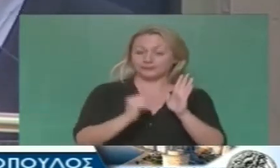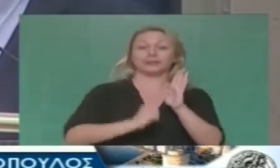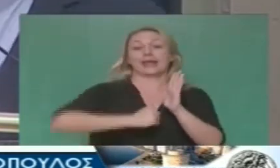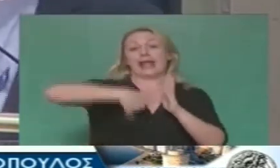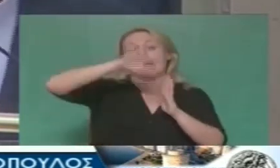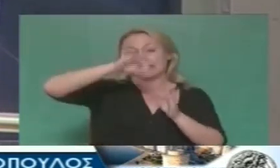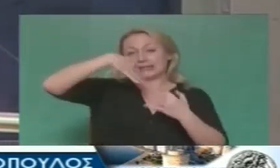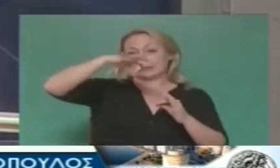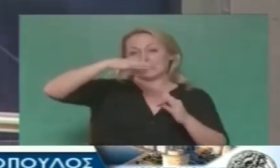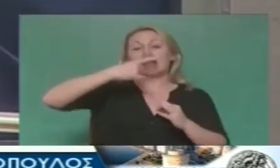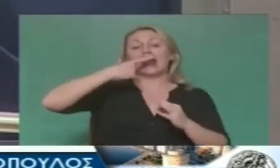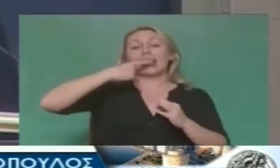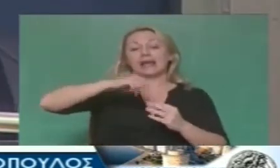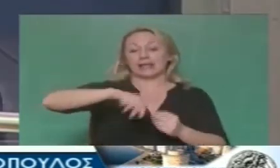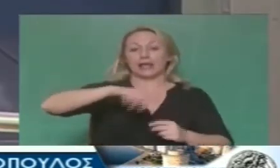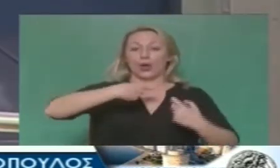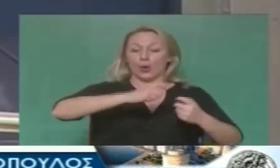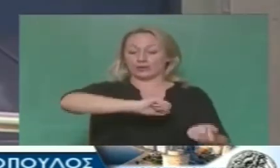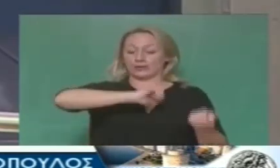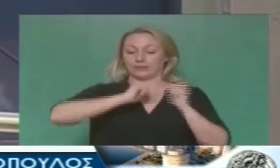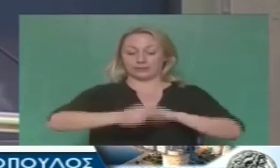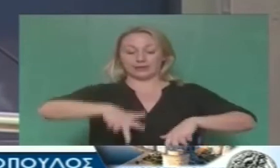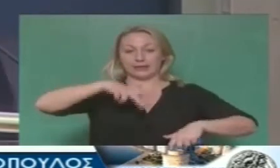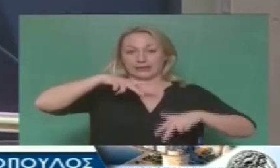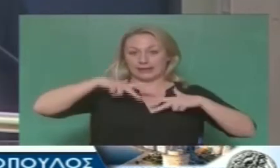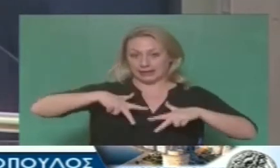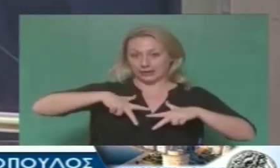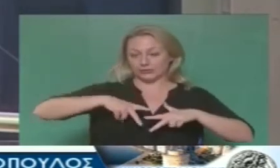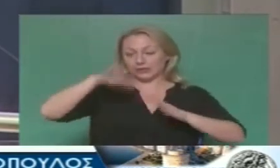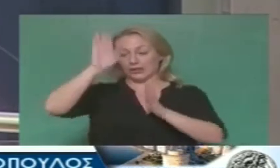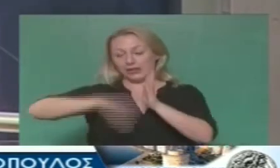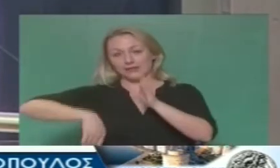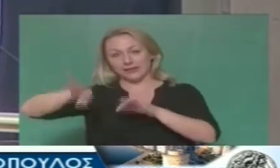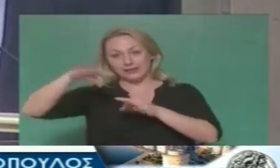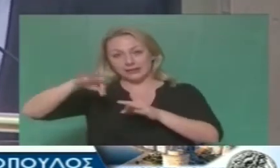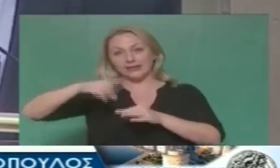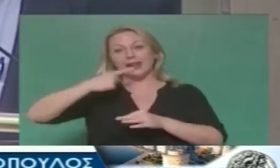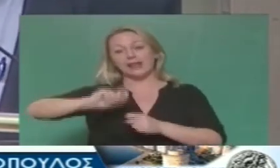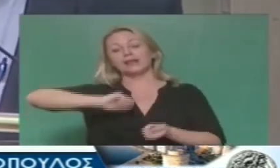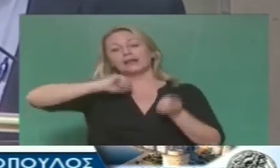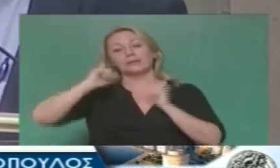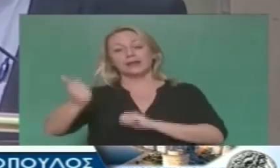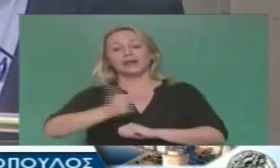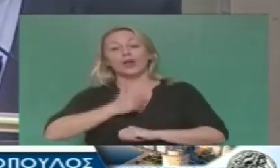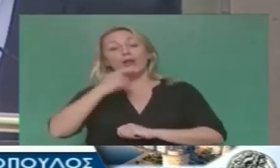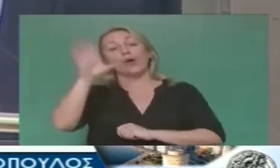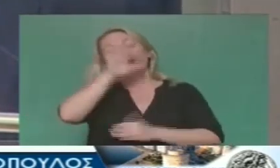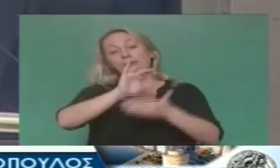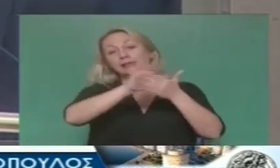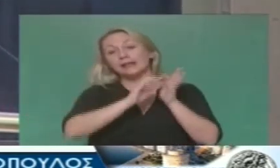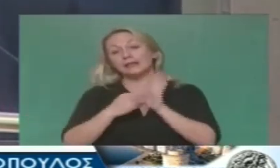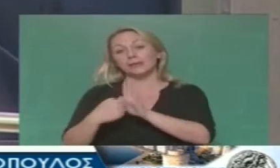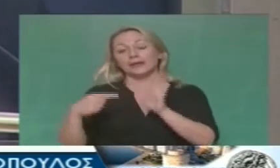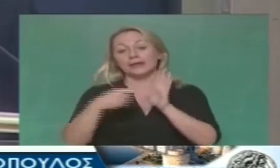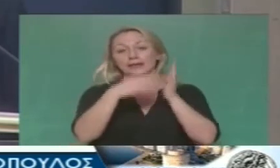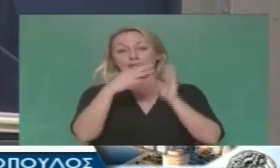σελίδες κρατικοποιεί υποτίθετη τον ΟΑΣ και στις τελευταίες σελίδες τον ιδιωτικοποιεί. Σε εφαρμογή της γνωστής οδηγίας Ευρωπαϊκής Ένωσης ΣΥΡΙΣ